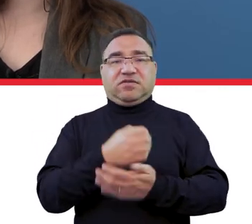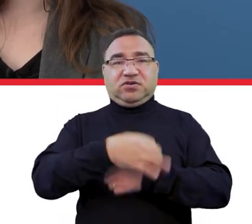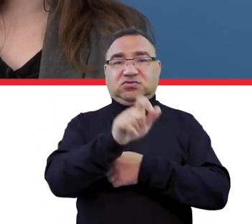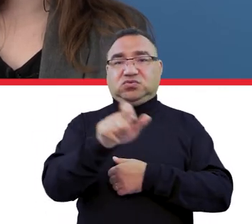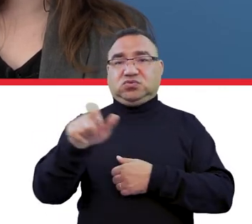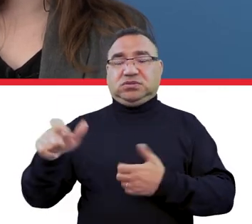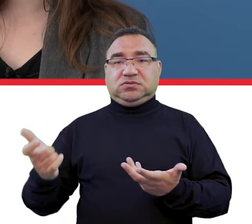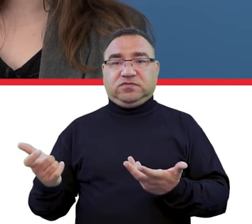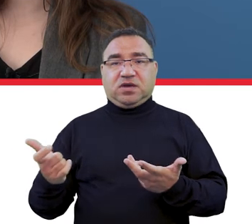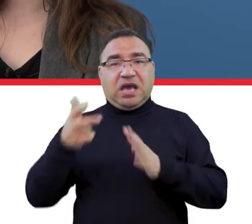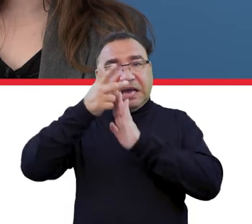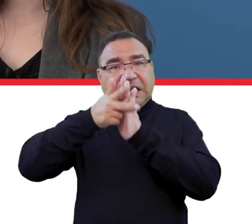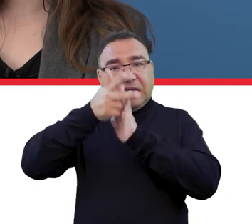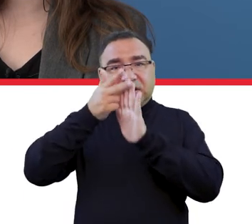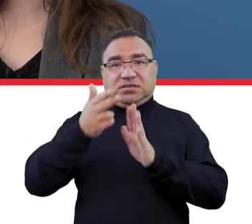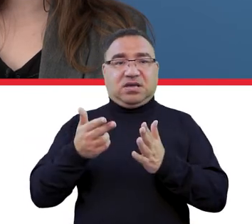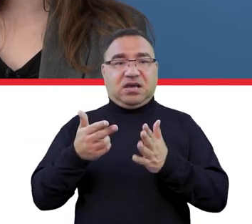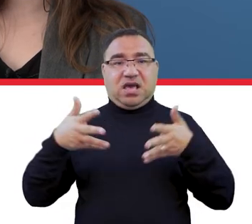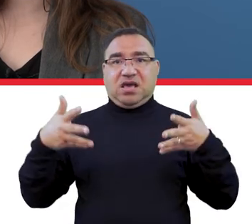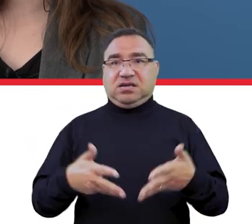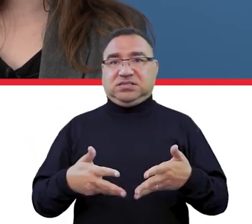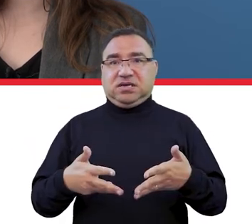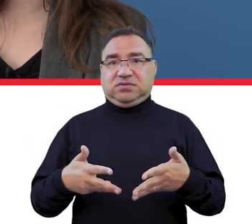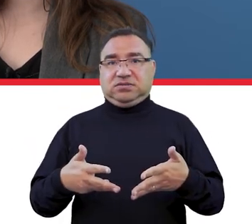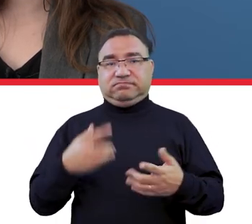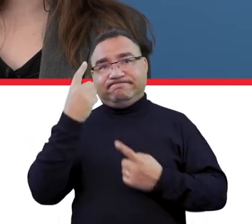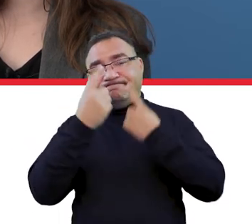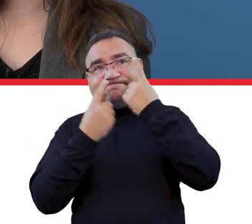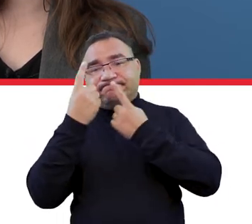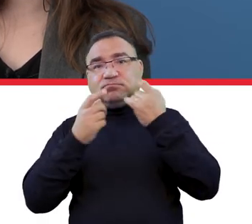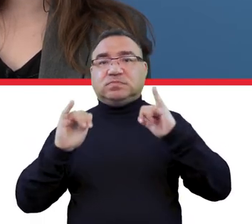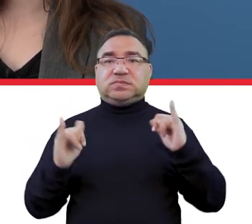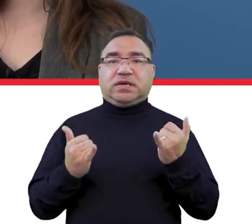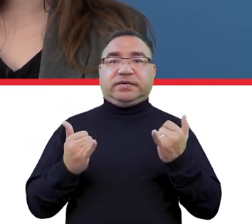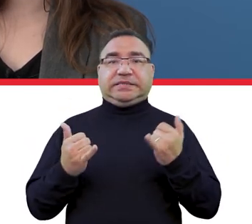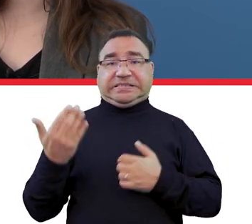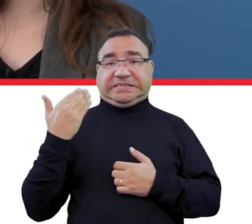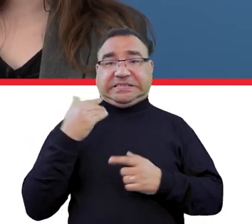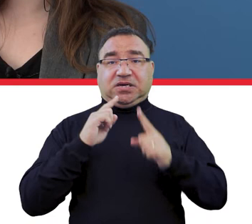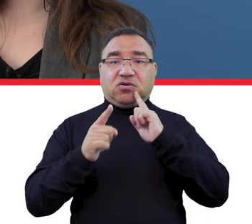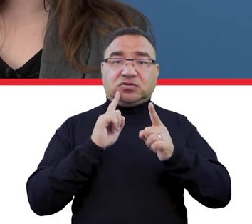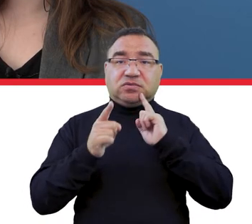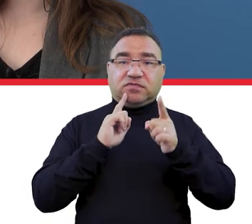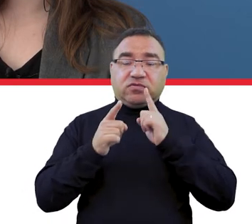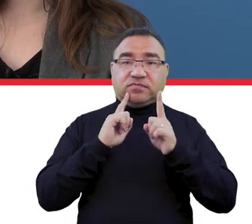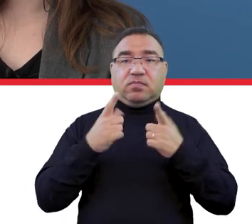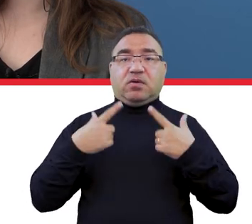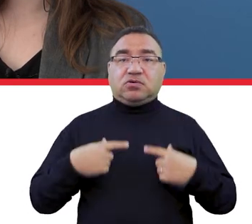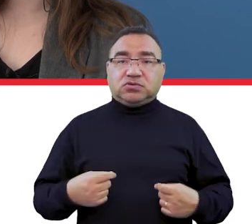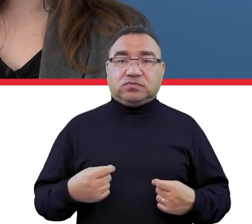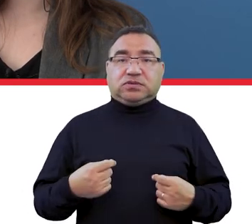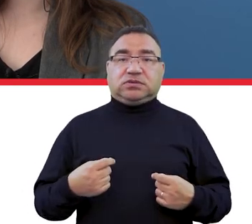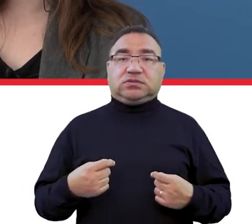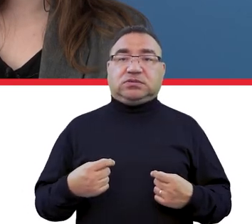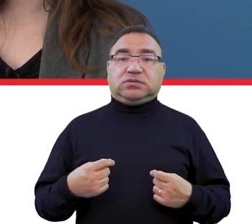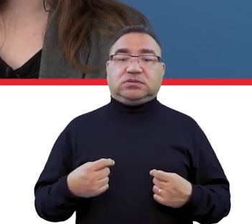studentów. Natomiast kamerka przy egzaminach, no szukamy tych metod. Ostatnio rozmawiałem z osobą, która